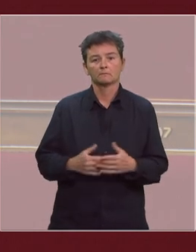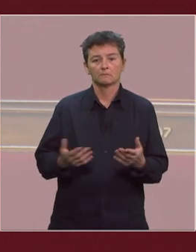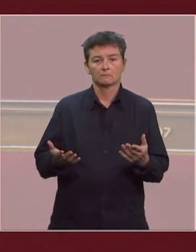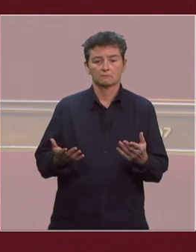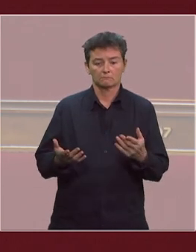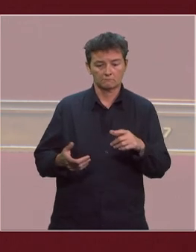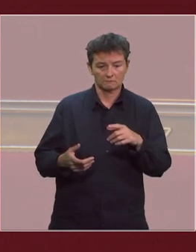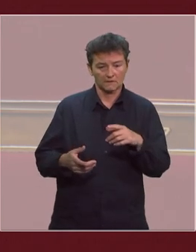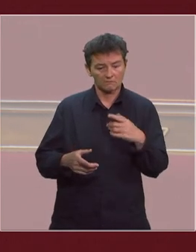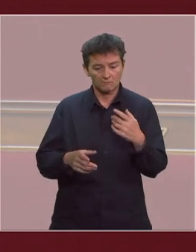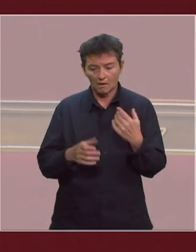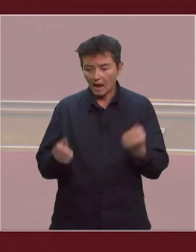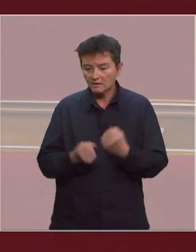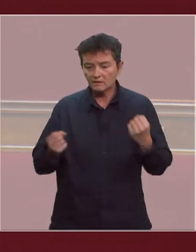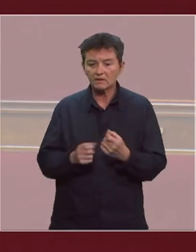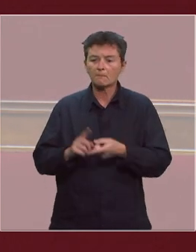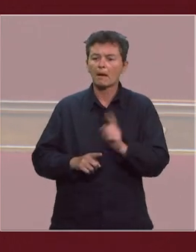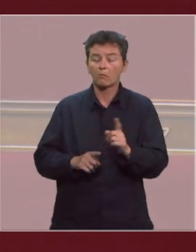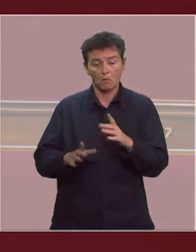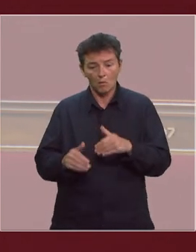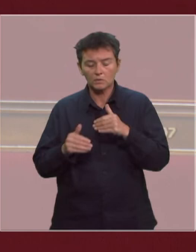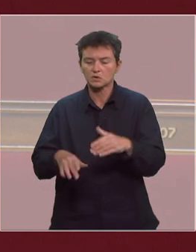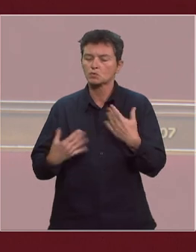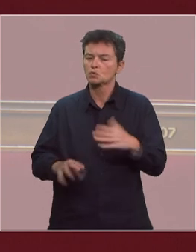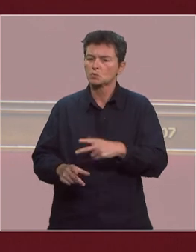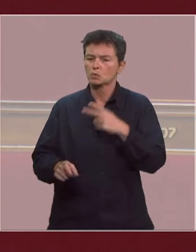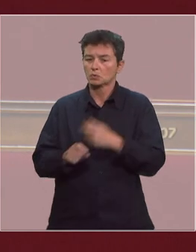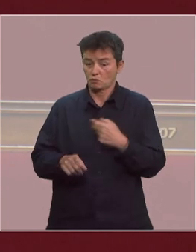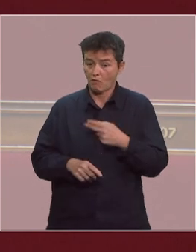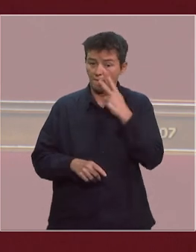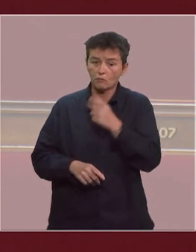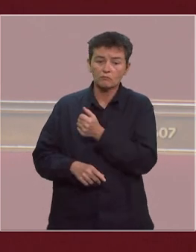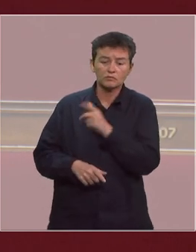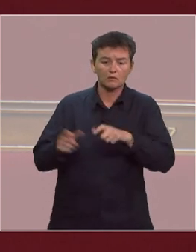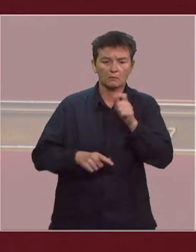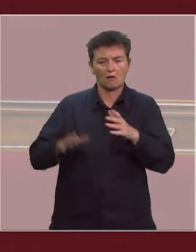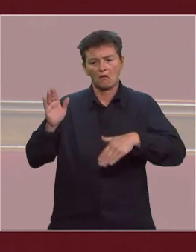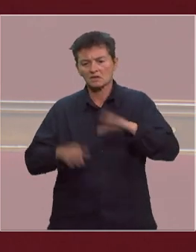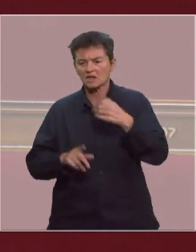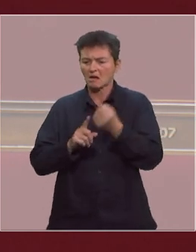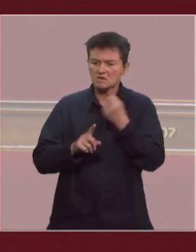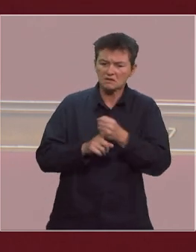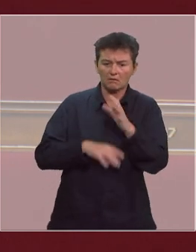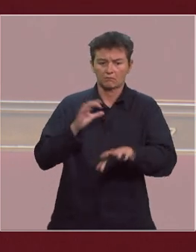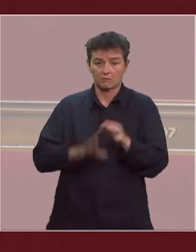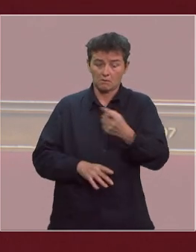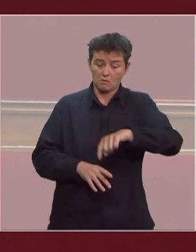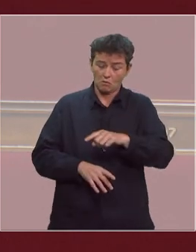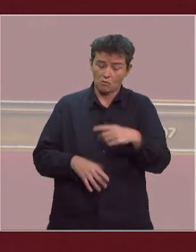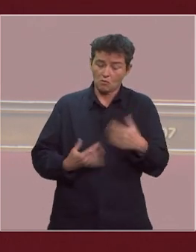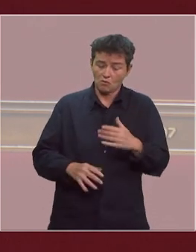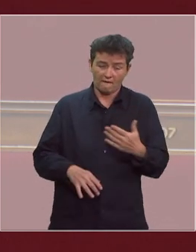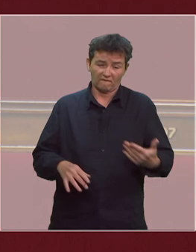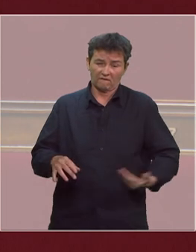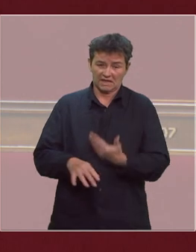en coûte de maintenir des activités non essentielles dans le pays. J'ai vu de nombreux élus, candidats, militants, assesseurs de bureaux de vote lourdement touchés